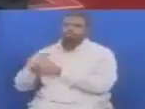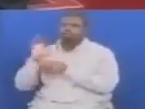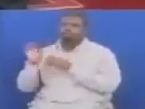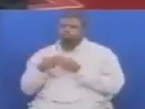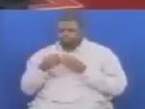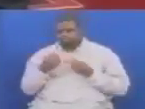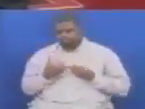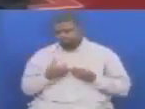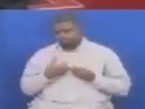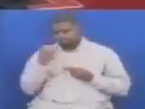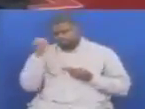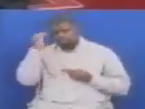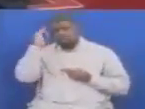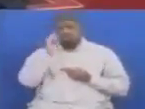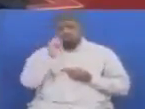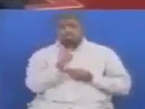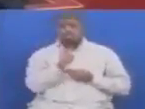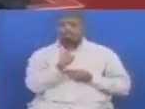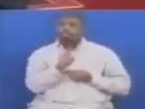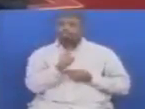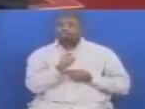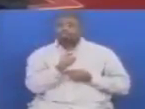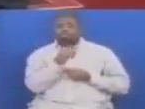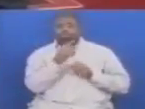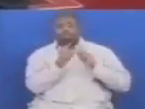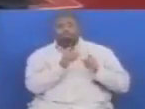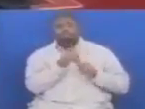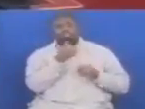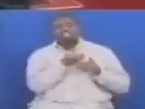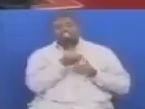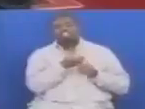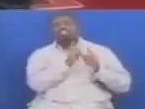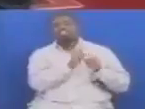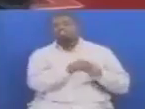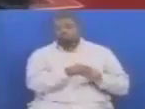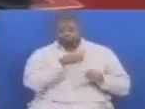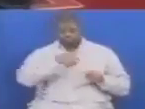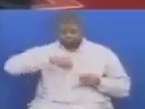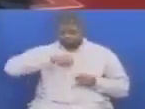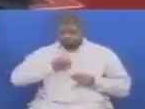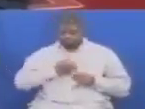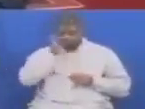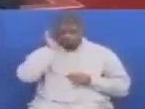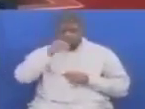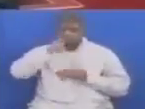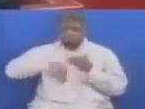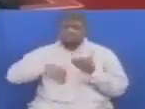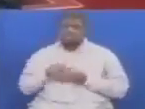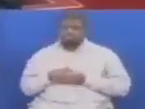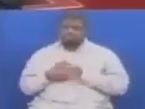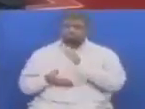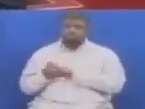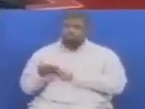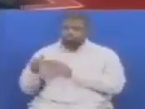ugundua kwa amba pia kwenye mapori hayo viko vijiji vivesajiriwa Na niserekali tumesajiri Na kulianza migogoro pala